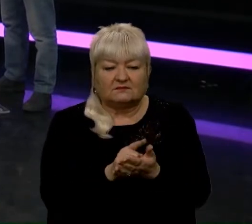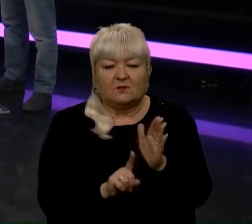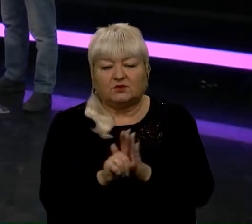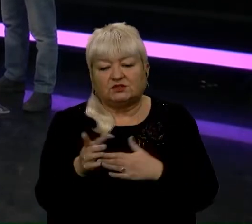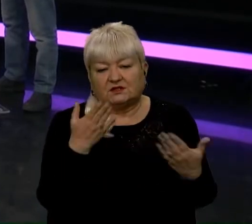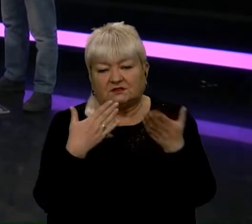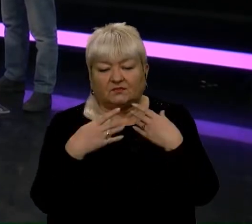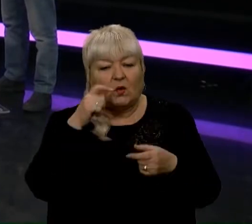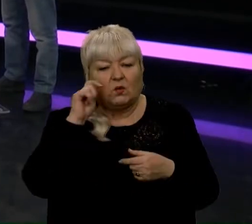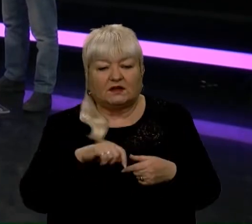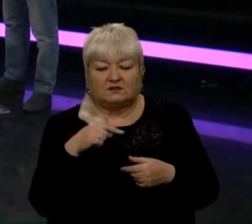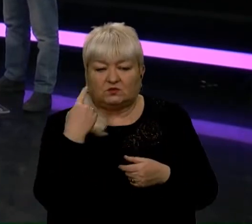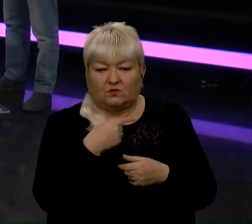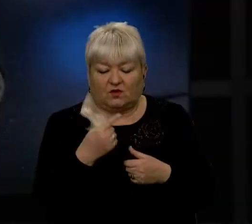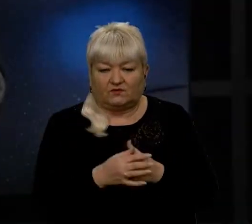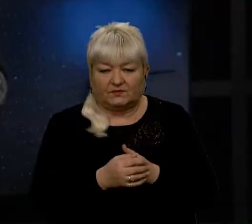українською мовою.